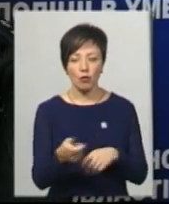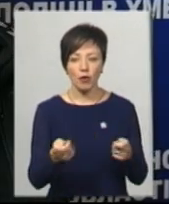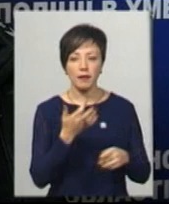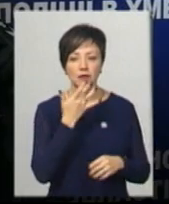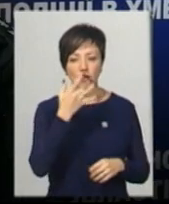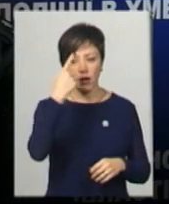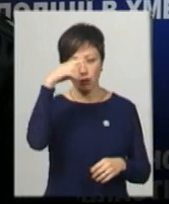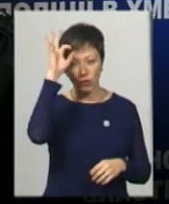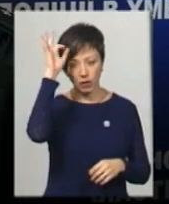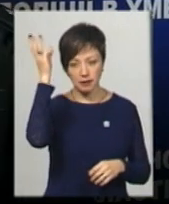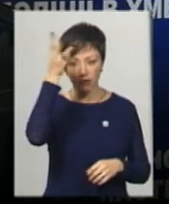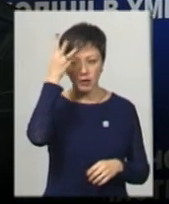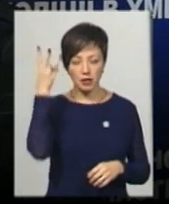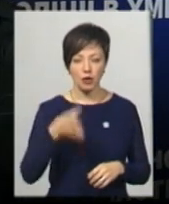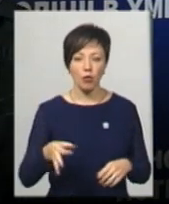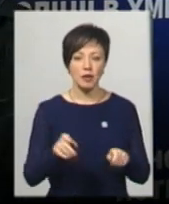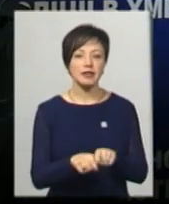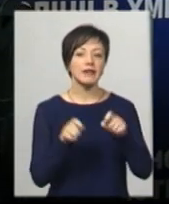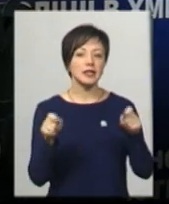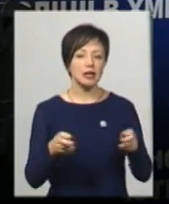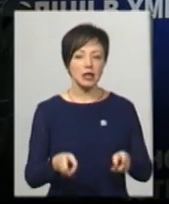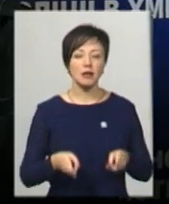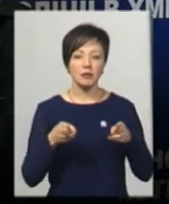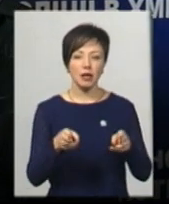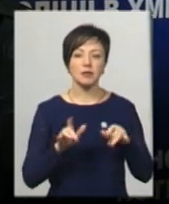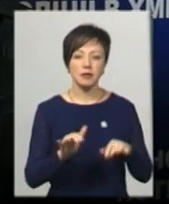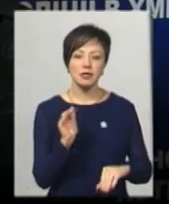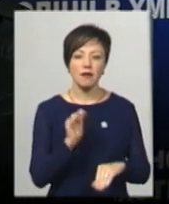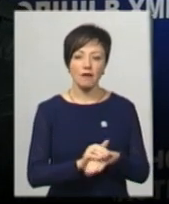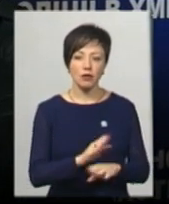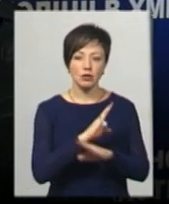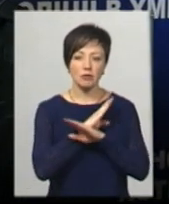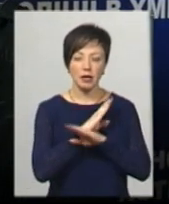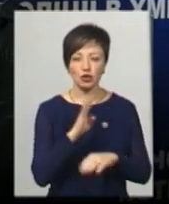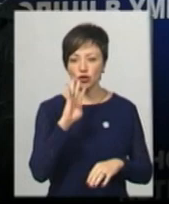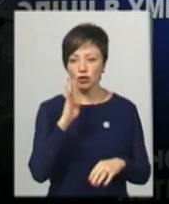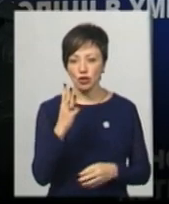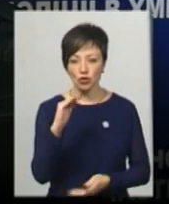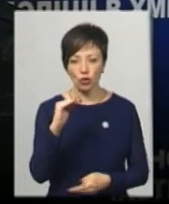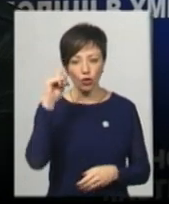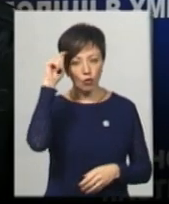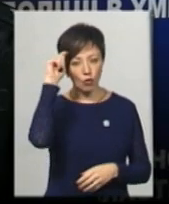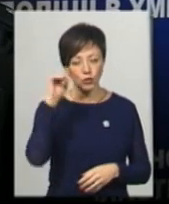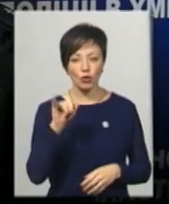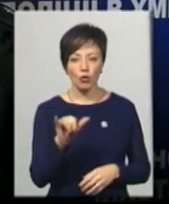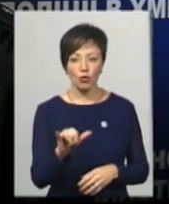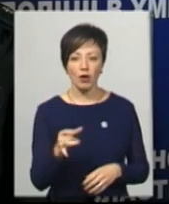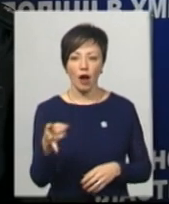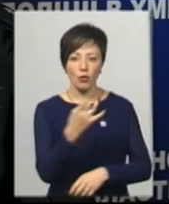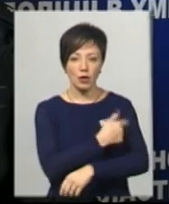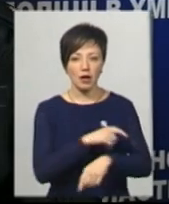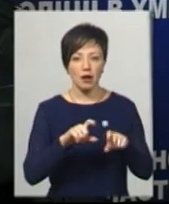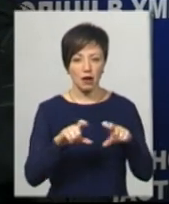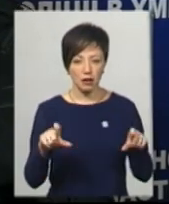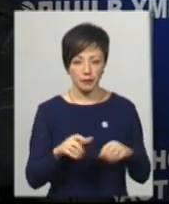Національної поліції Хмельницької області відкрили кримінальне провадження за фактом смерті 4-річного хлопчика у одній з районних